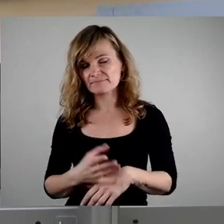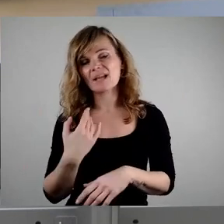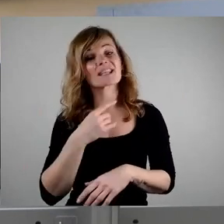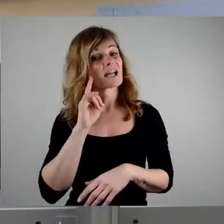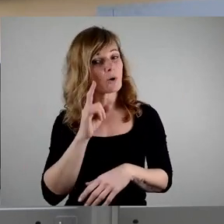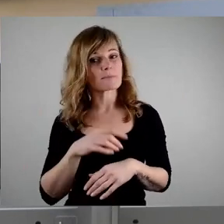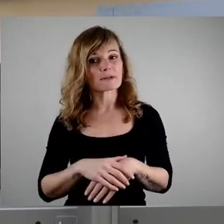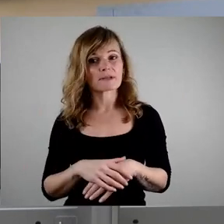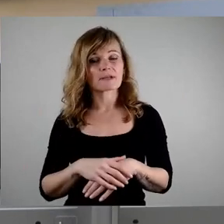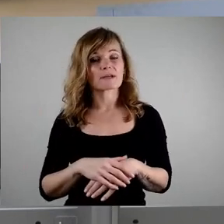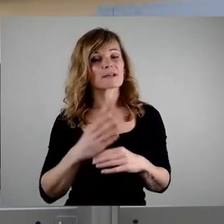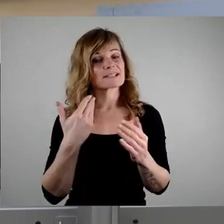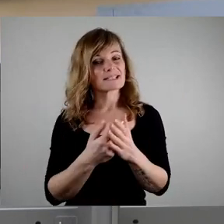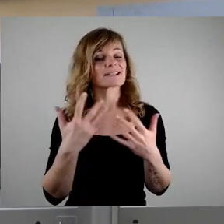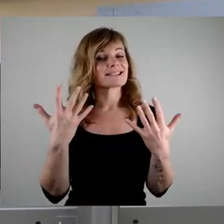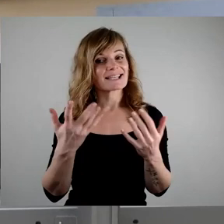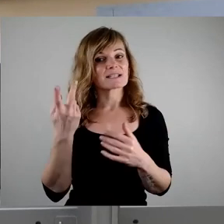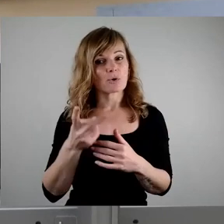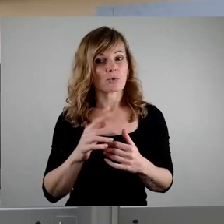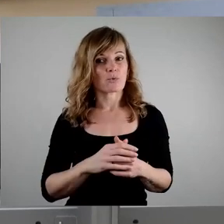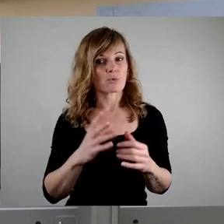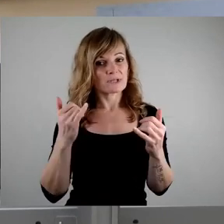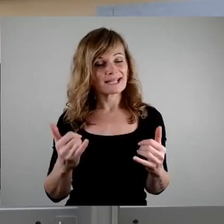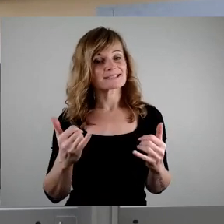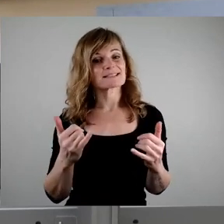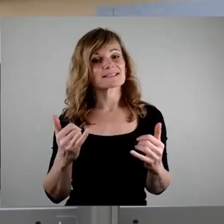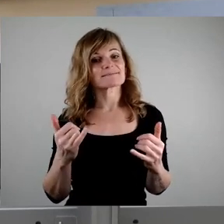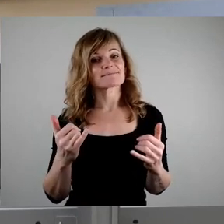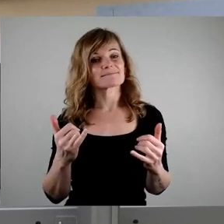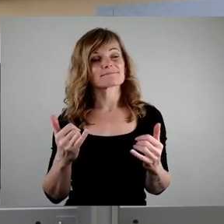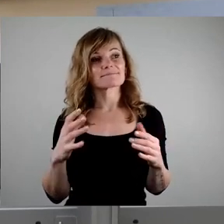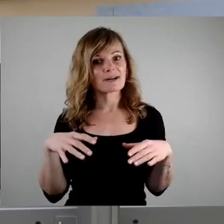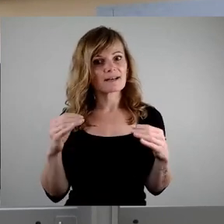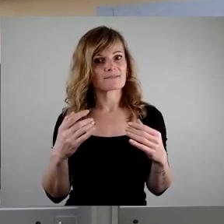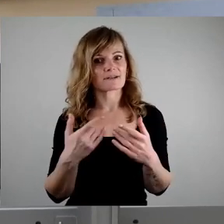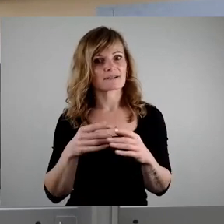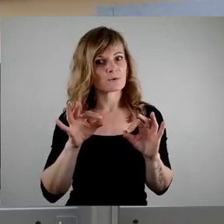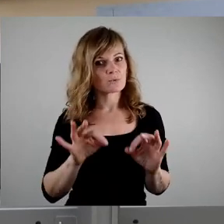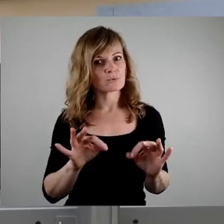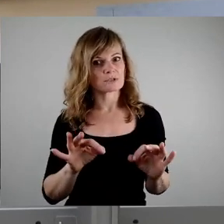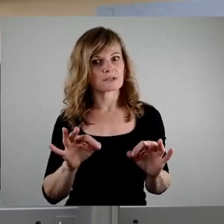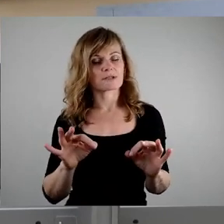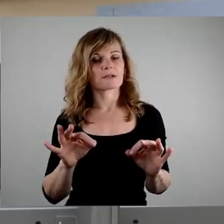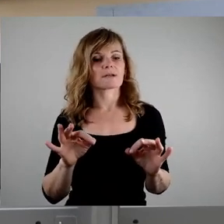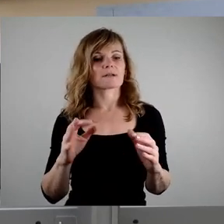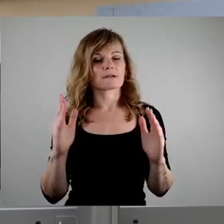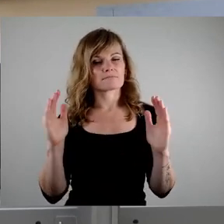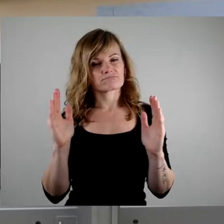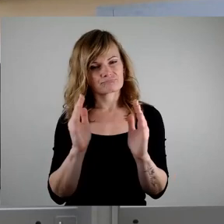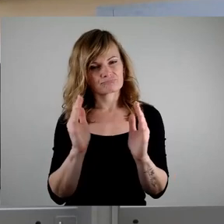10 Euro, die wir jetzt als Ansatz haben, eine gute Größenordnung erreicht haben. Warum?